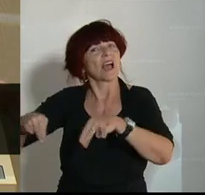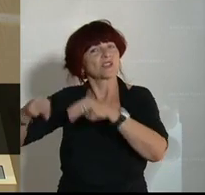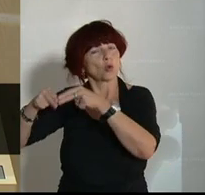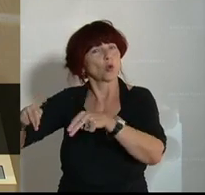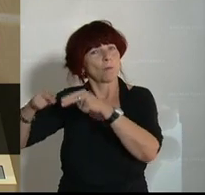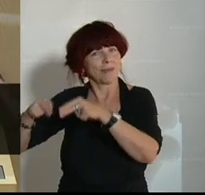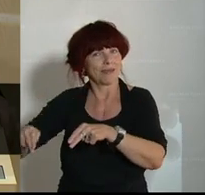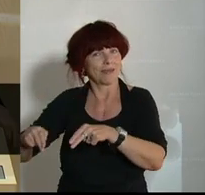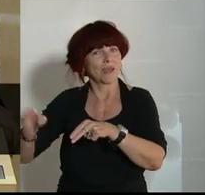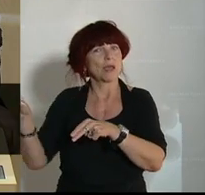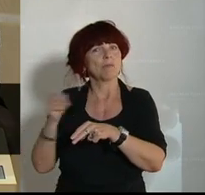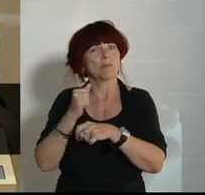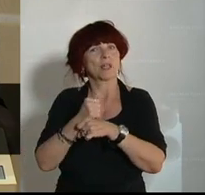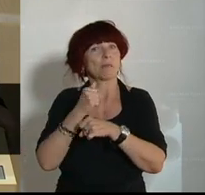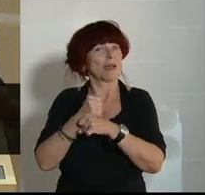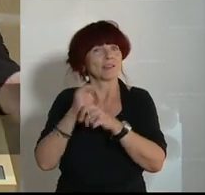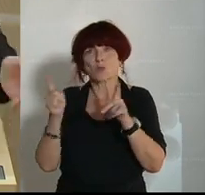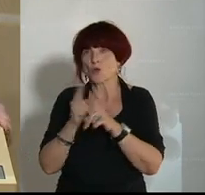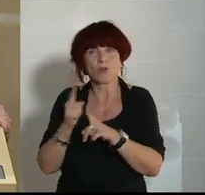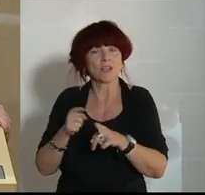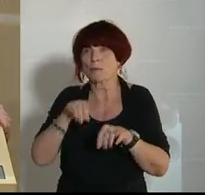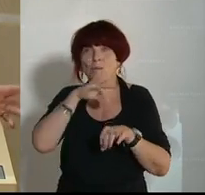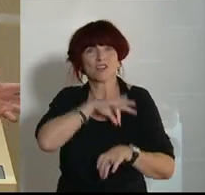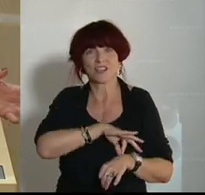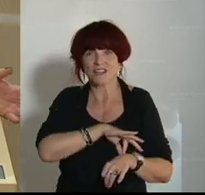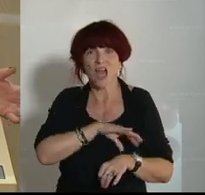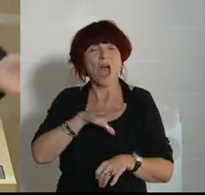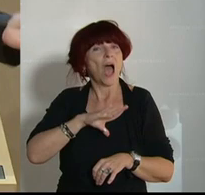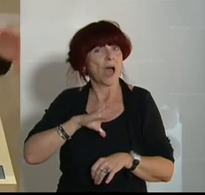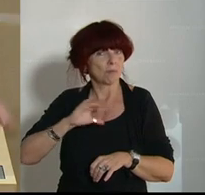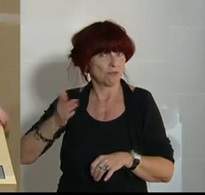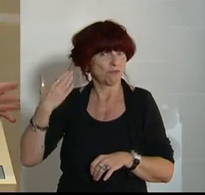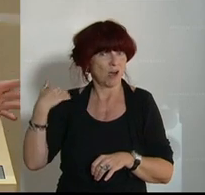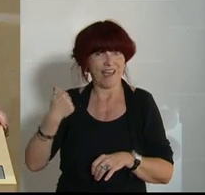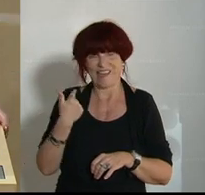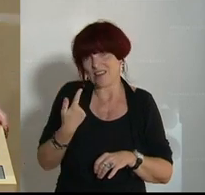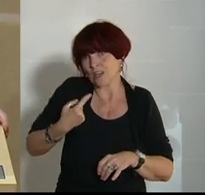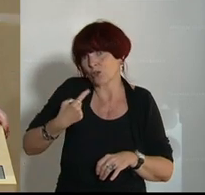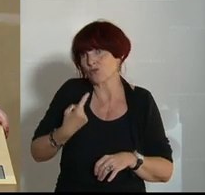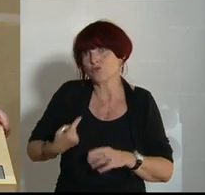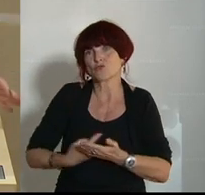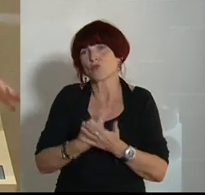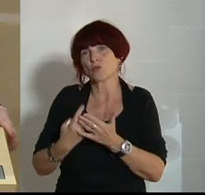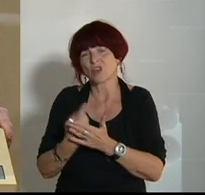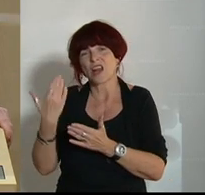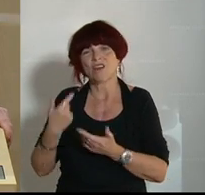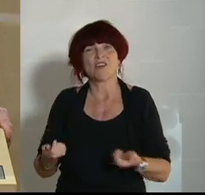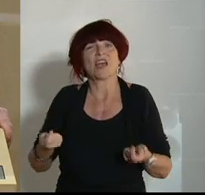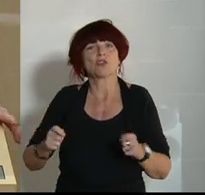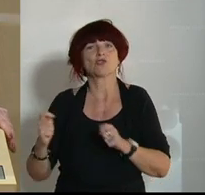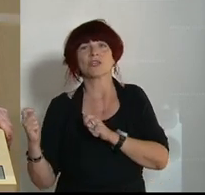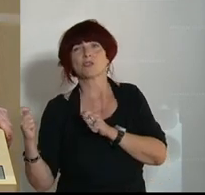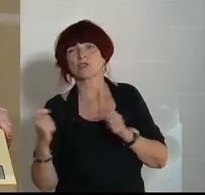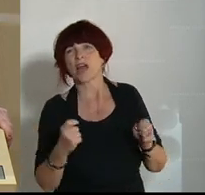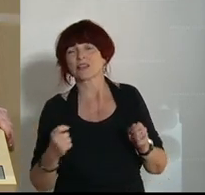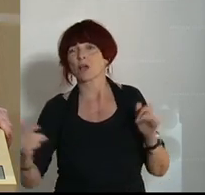die Mitarbeiter diesen nicht mehr tragen müssen, aber wir haben vor einiger Zeit hier, vor ein paar Stunden, es ist nun nicht sehr lange aus, einen Entschließungsantrag